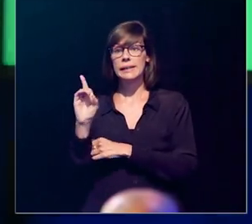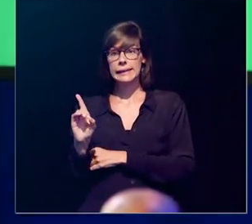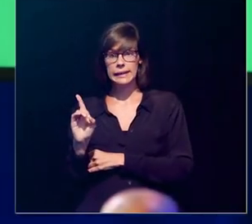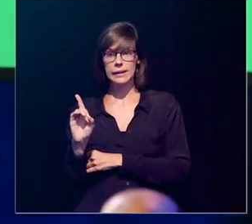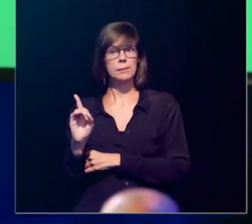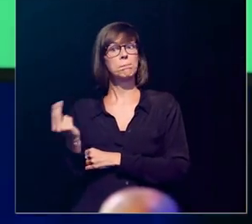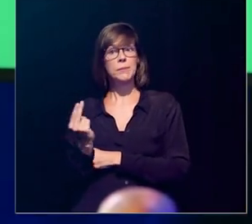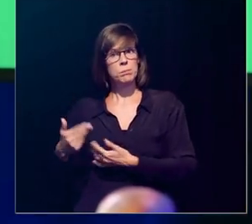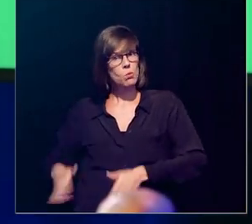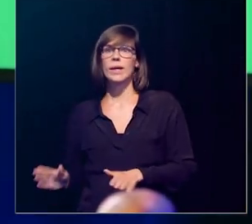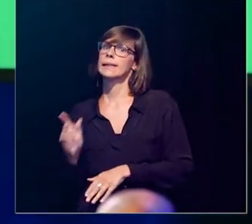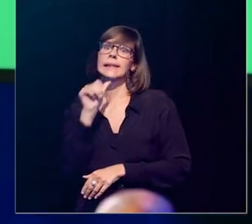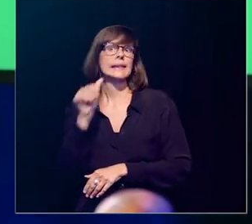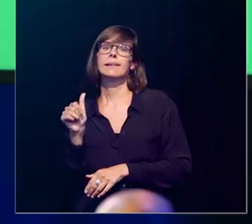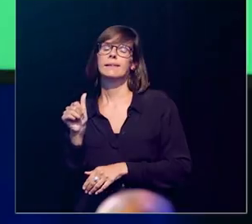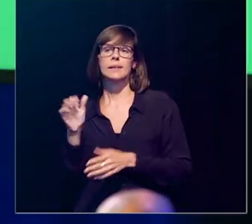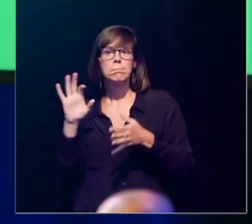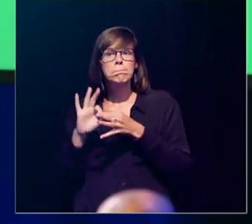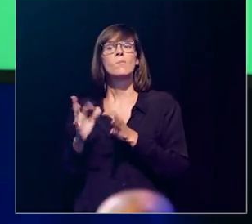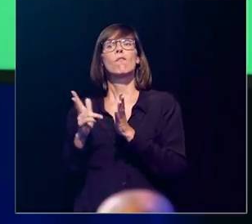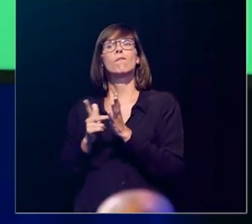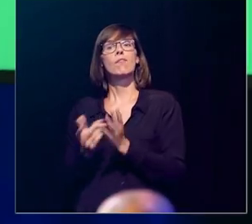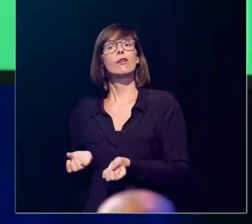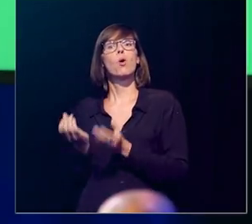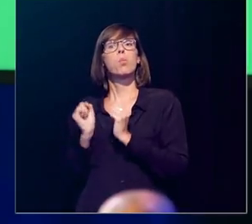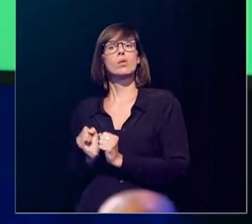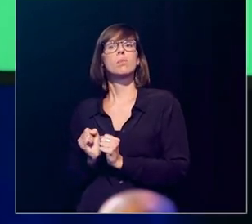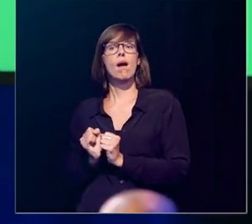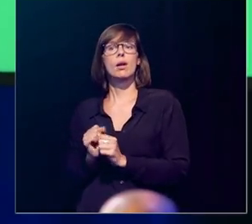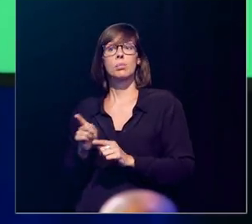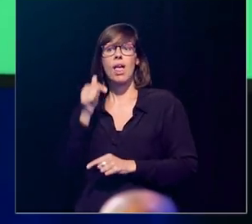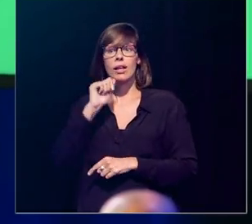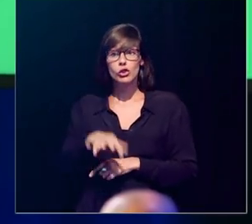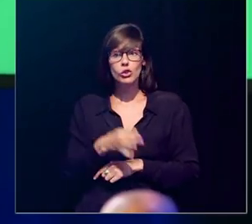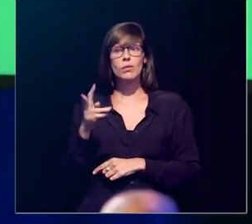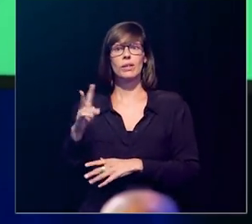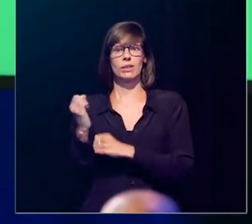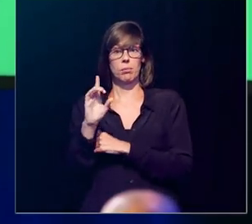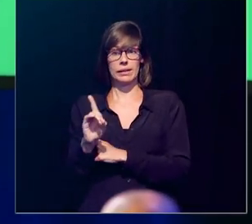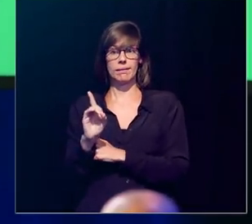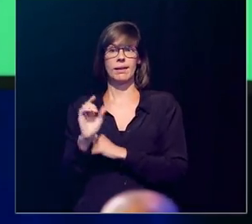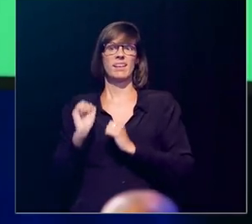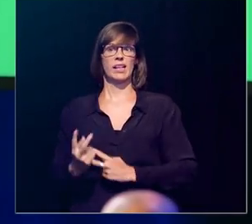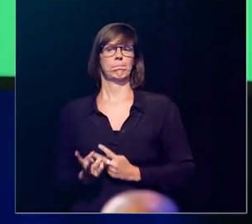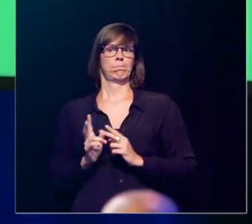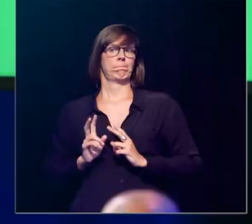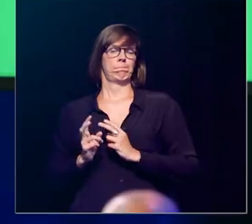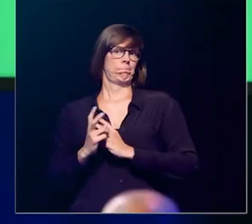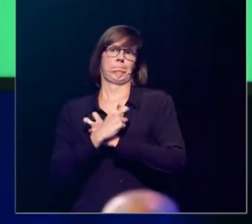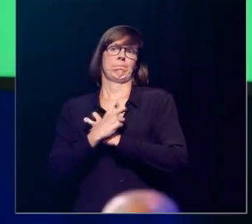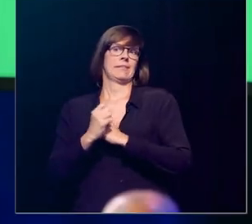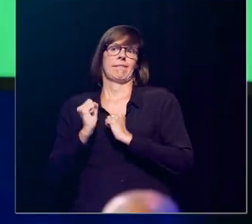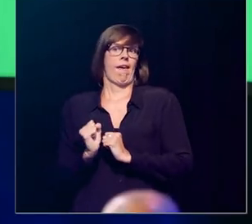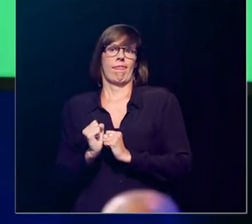Vitamine D kan je niet uitplassen. Dat is vet oplosbaar. Dus als je te veel vitamine D neemt, dat kan toxisch